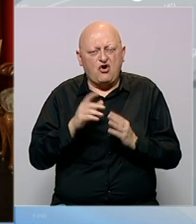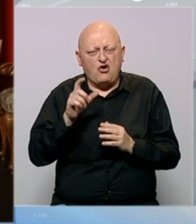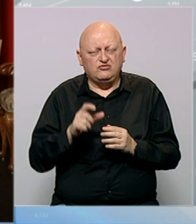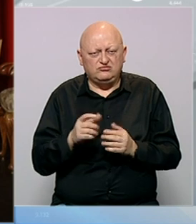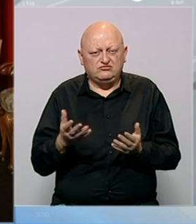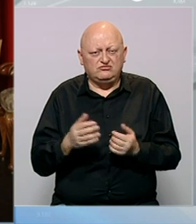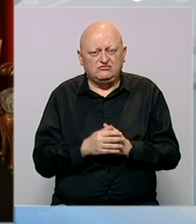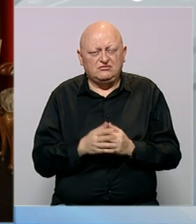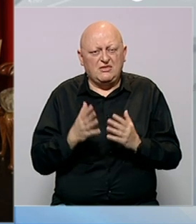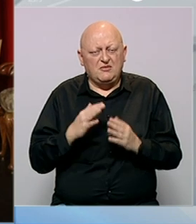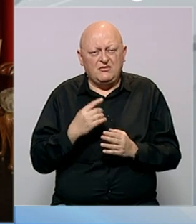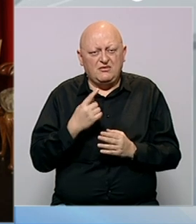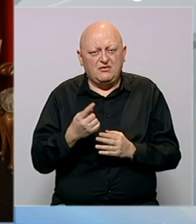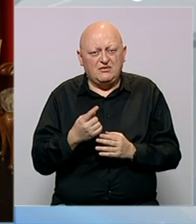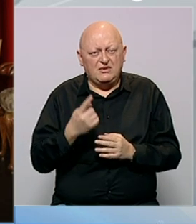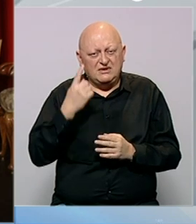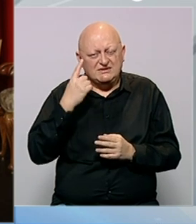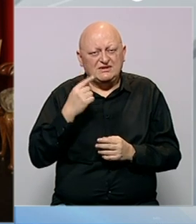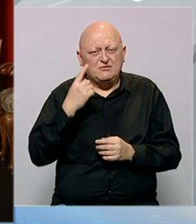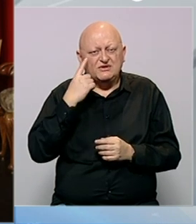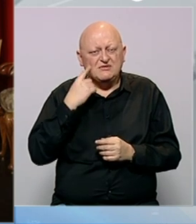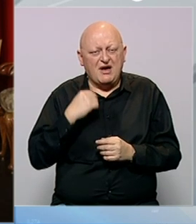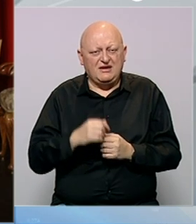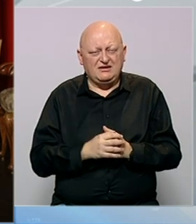mirno rekla Sjetilo se majke.